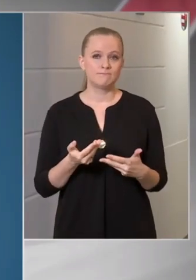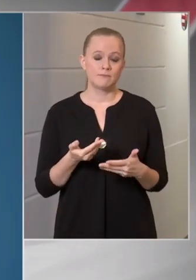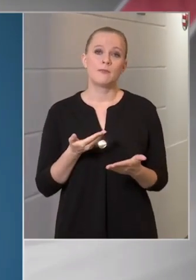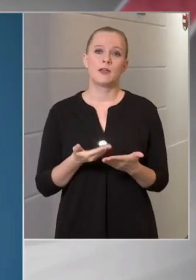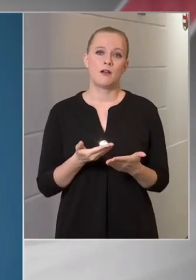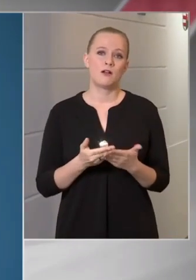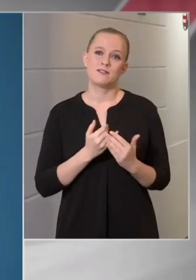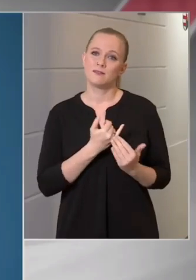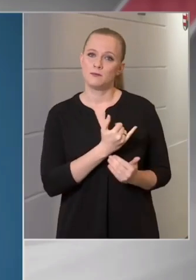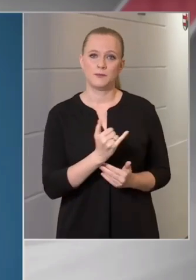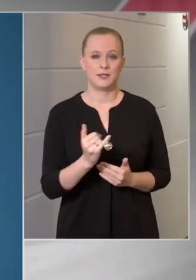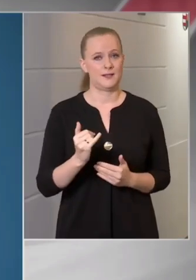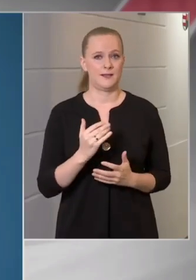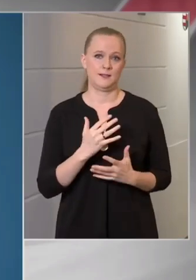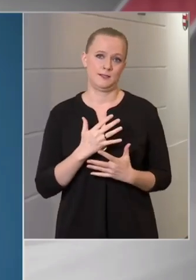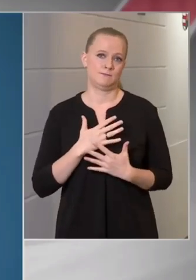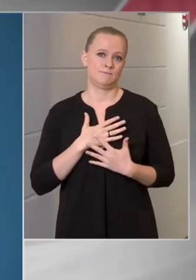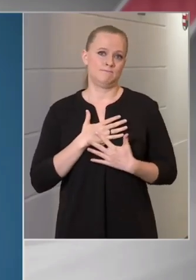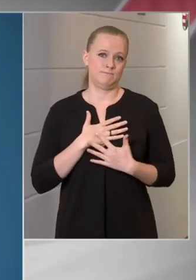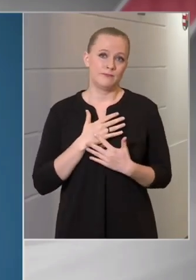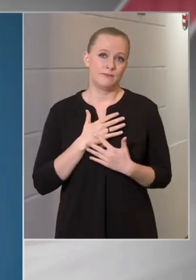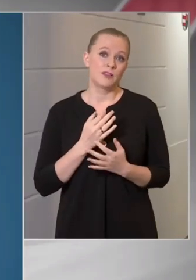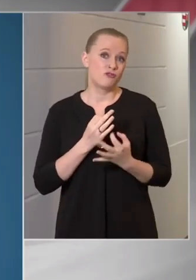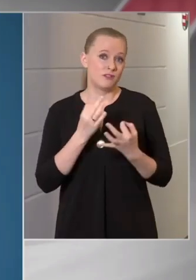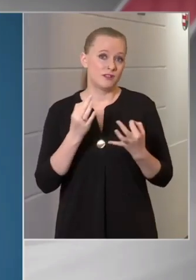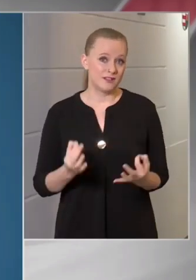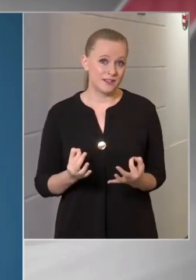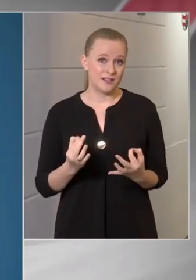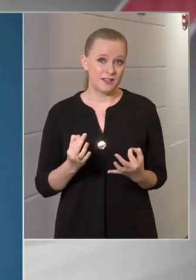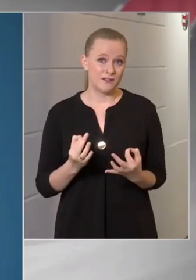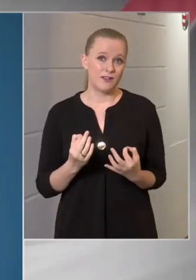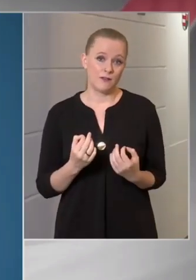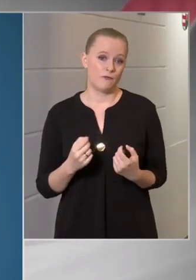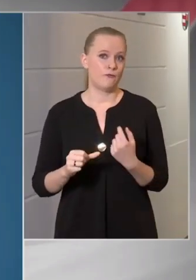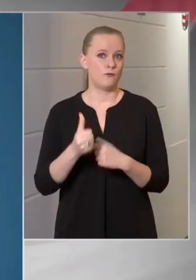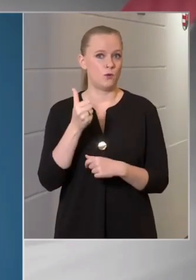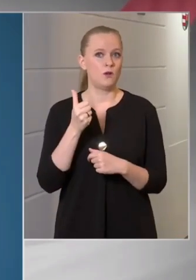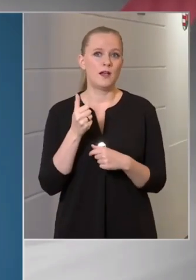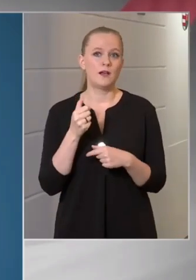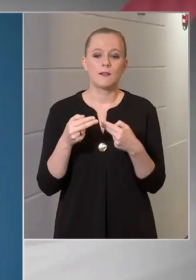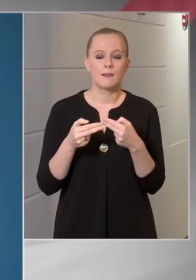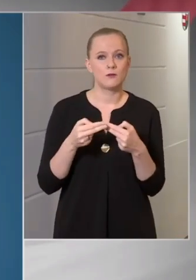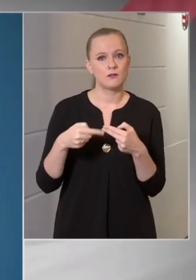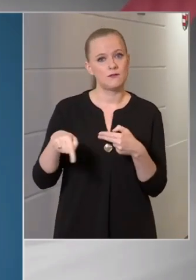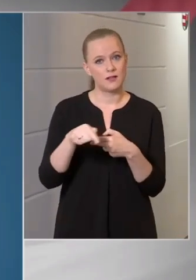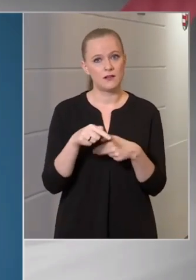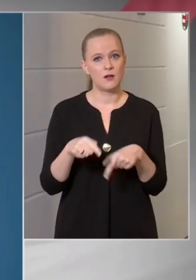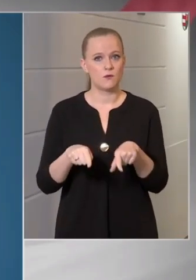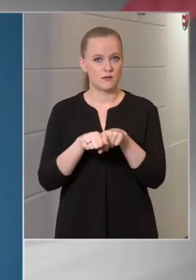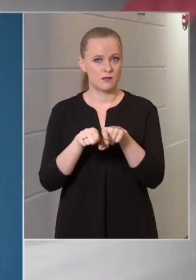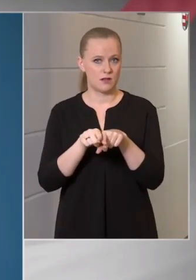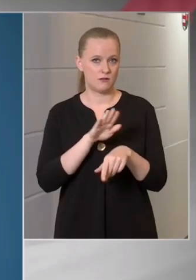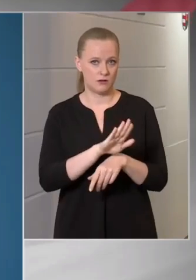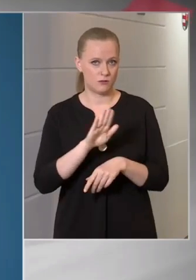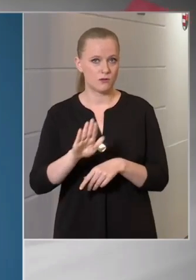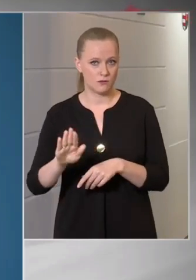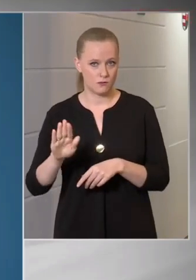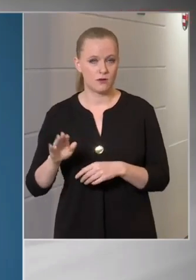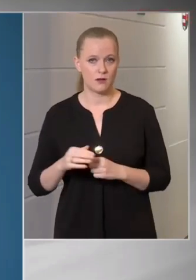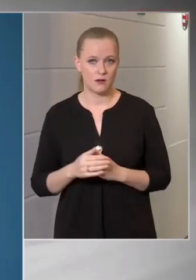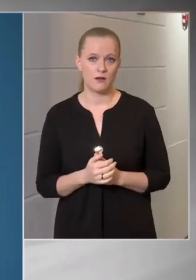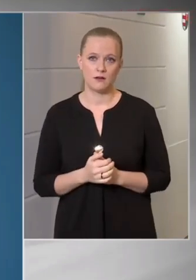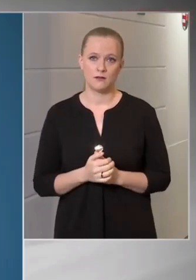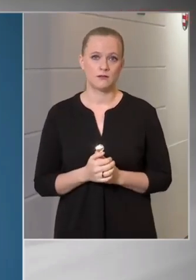az minnyájunk számára, és nyilvánvalóan kifejezetten a közvetlen hozzátartozók számára